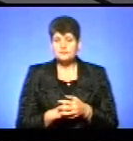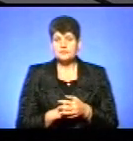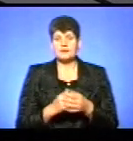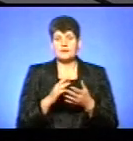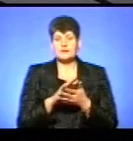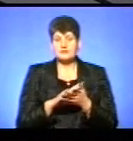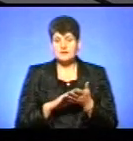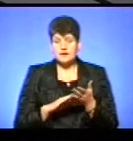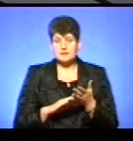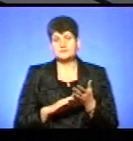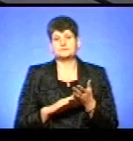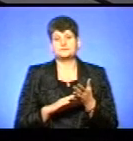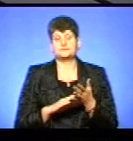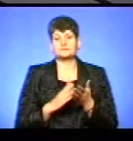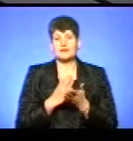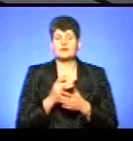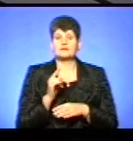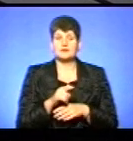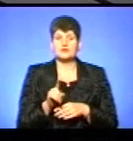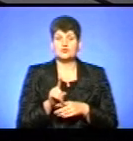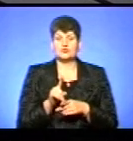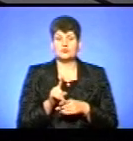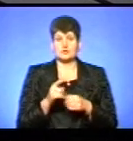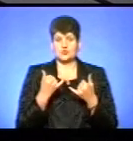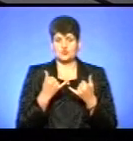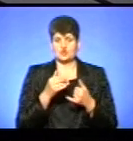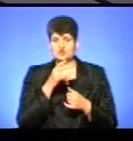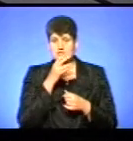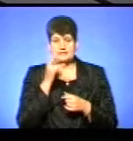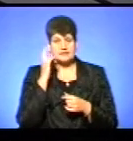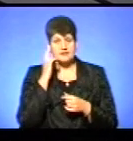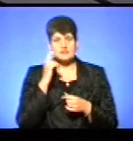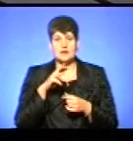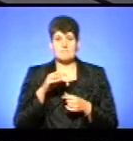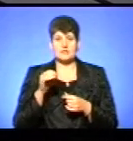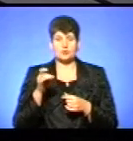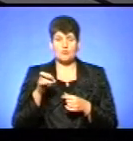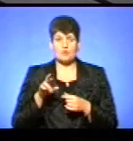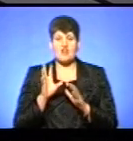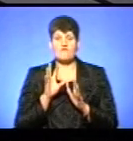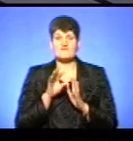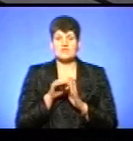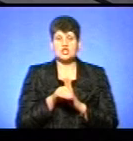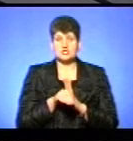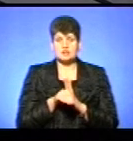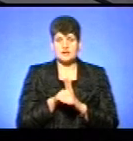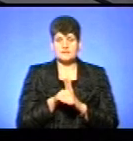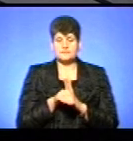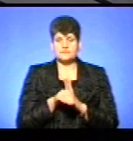цього випливає те, що на даний час Київська метрополія війшла в